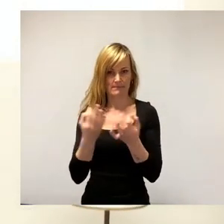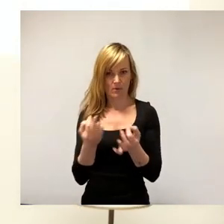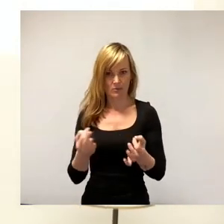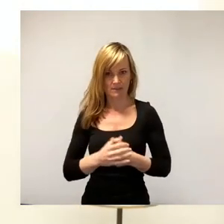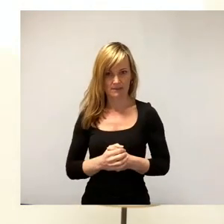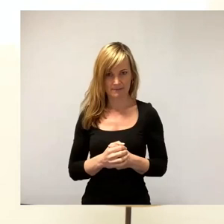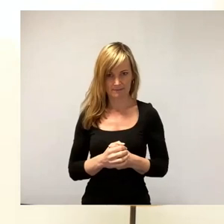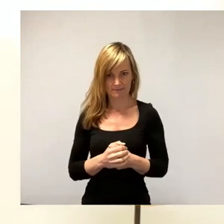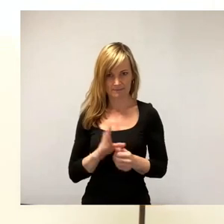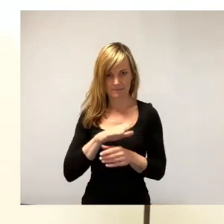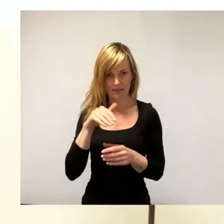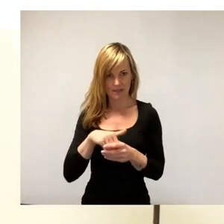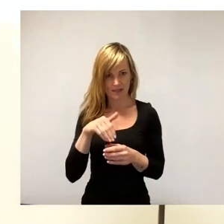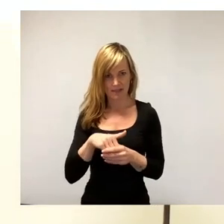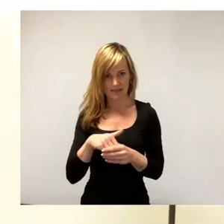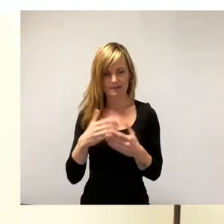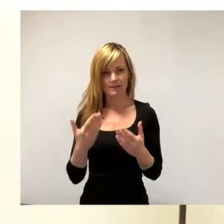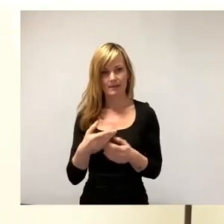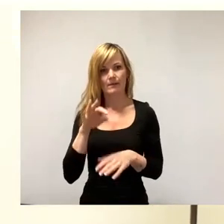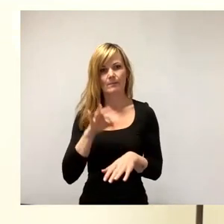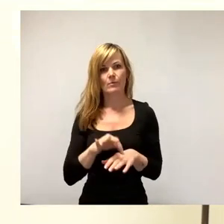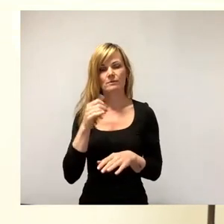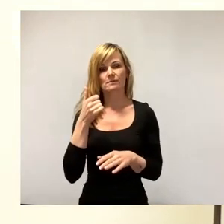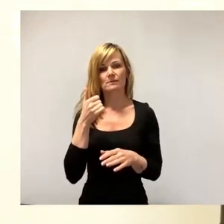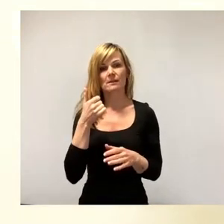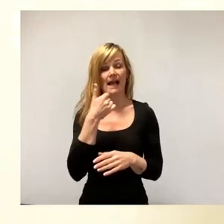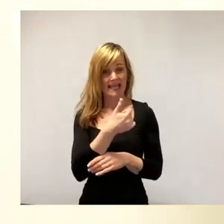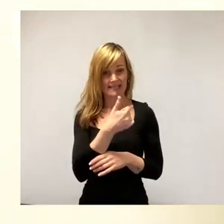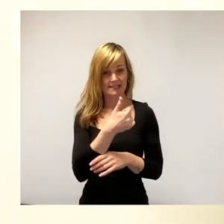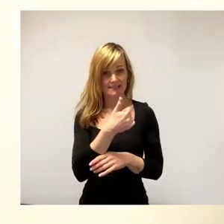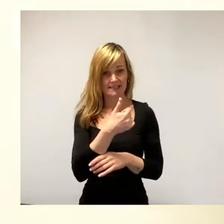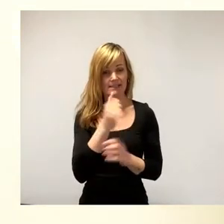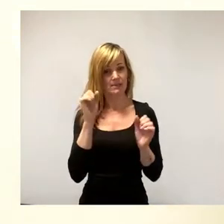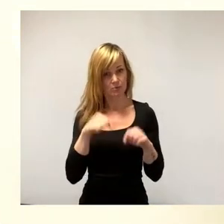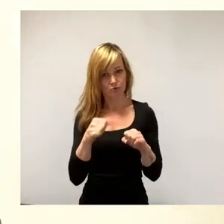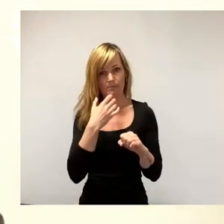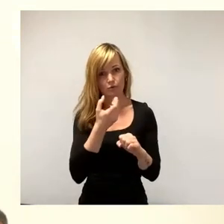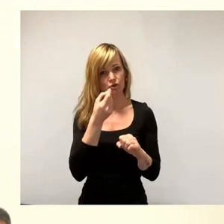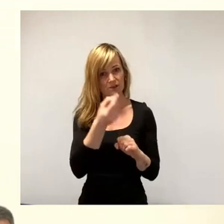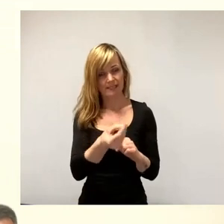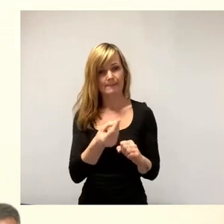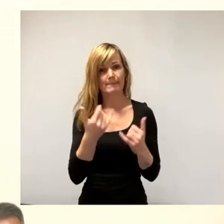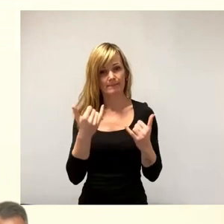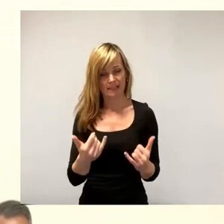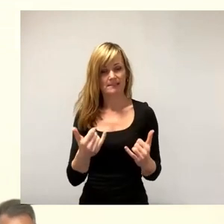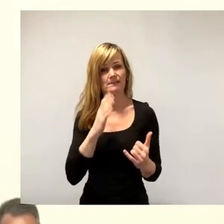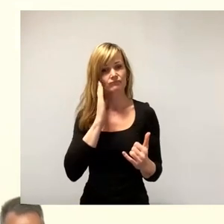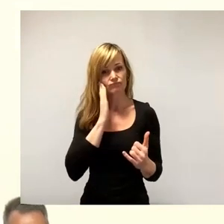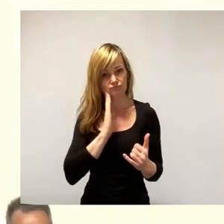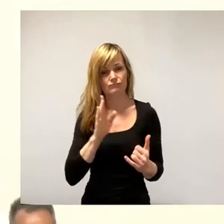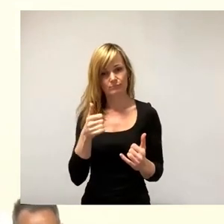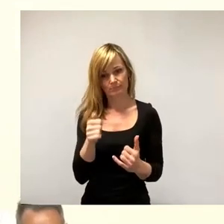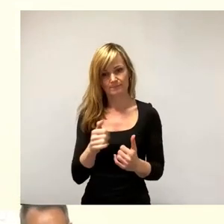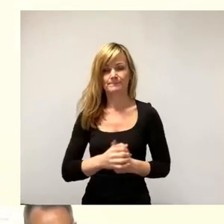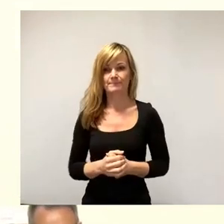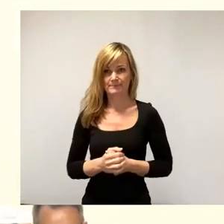beinhaltet. Wer dem Punkt 1 die Zustimmung geben möchte, den bitte ich jetzt um